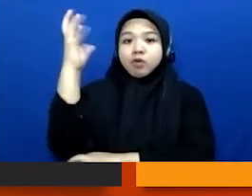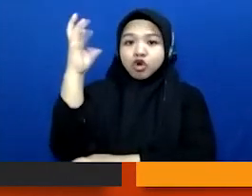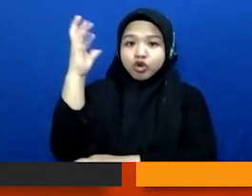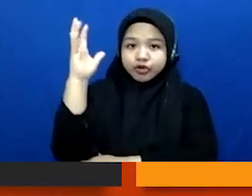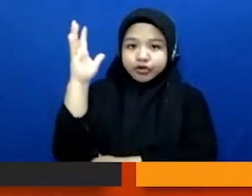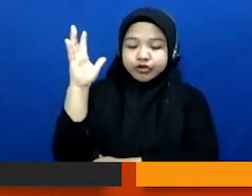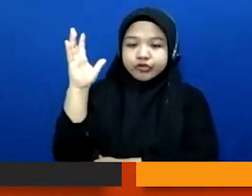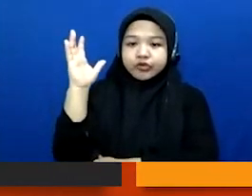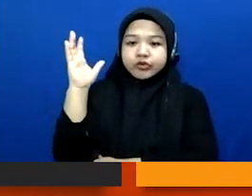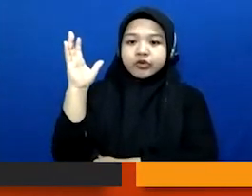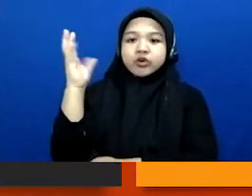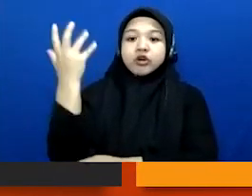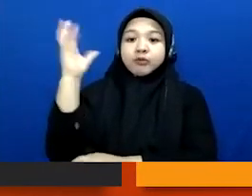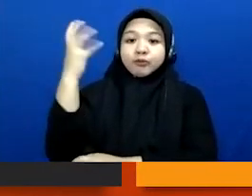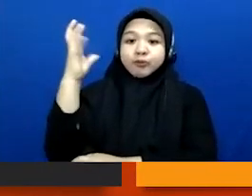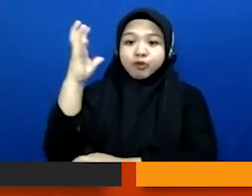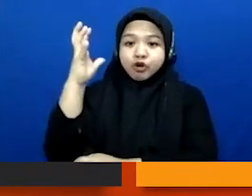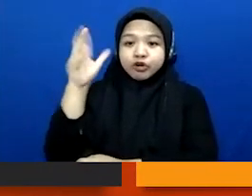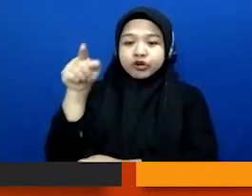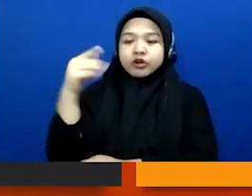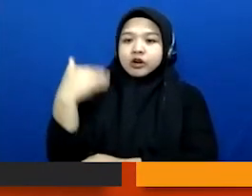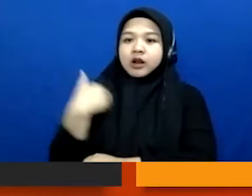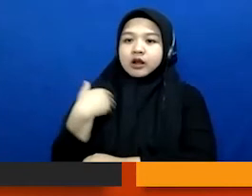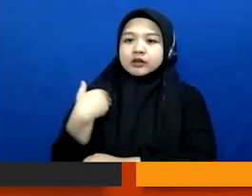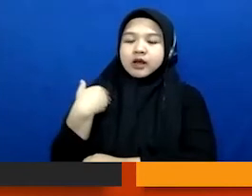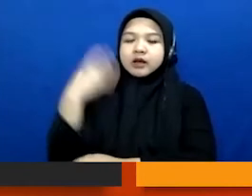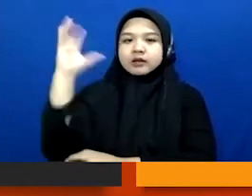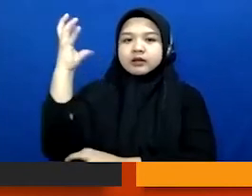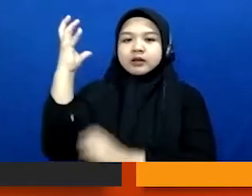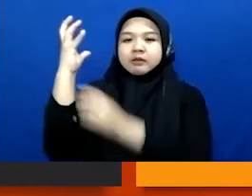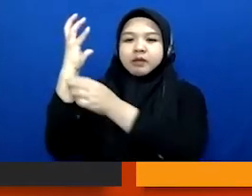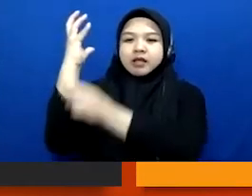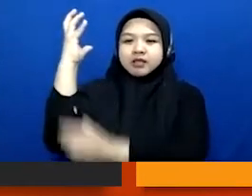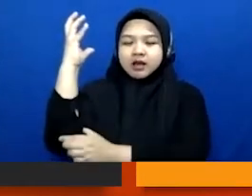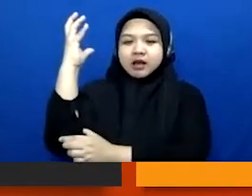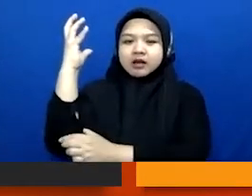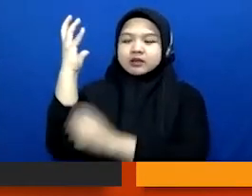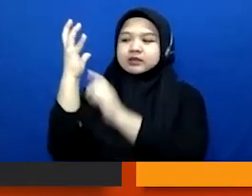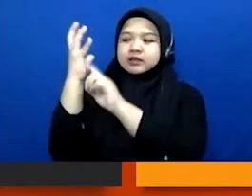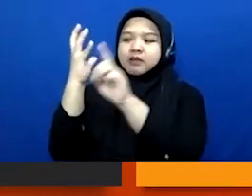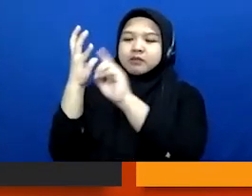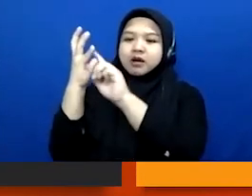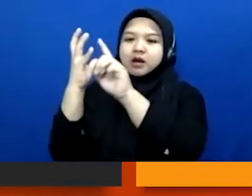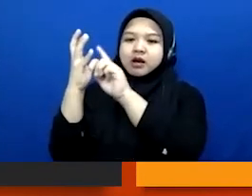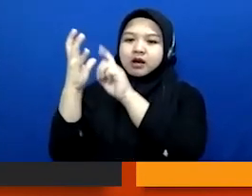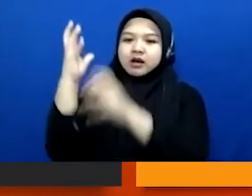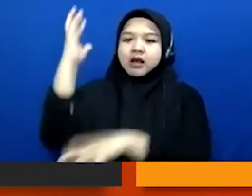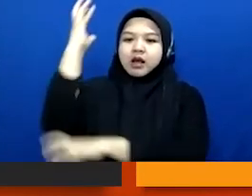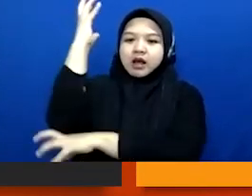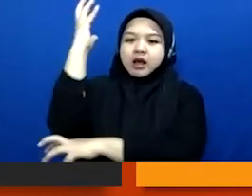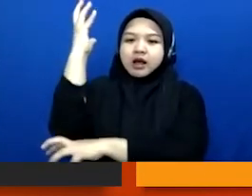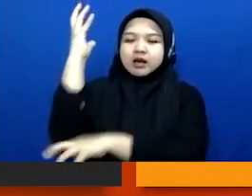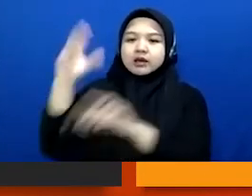pohon itu kan ada batang ada cabangnya ada rantingnya ada akarnya ada